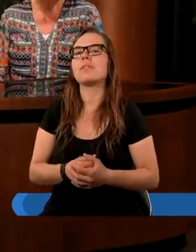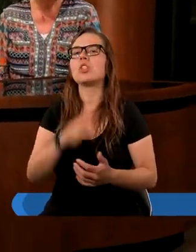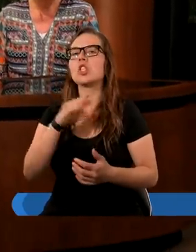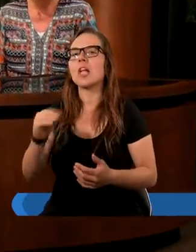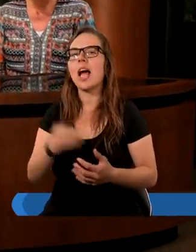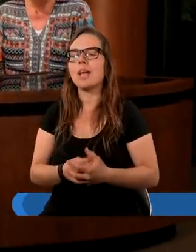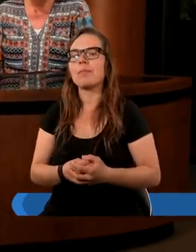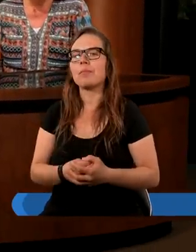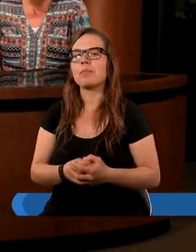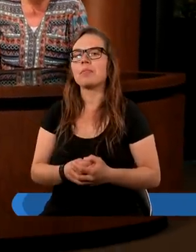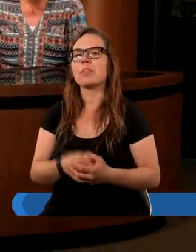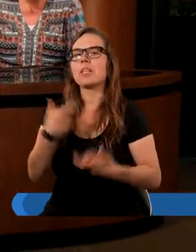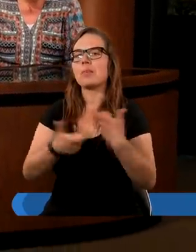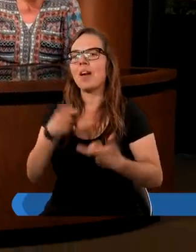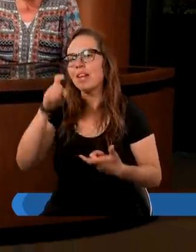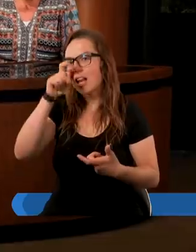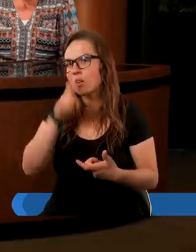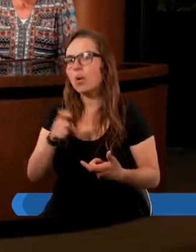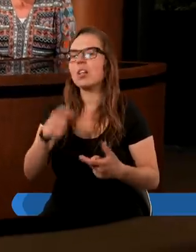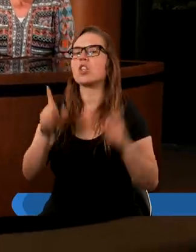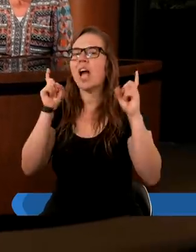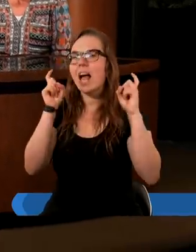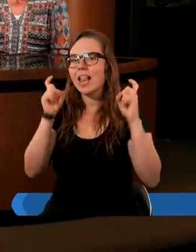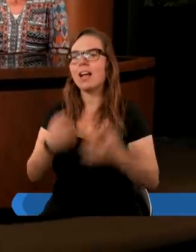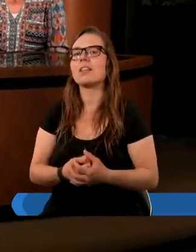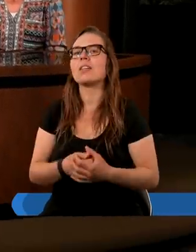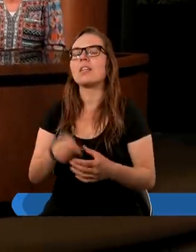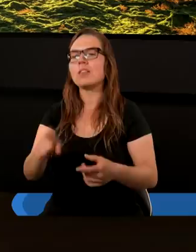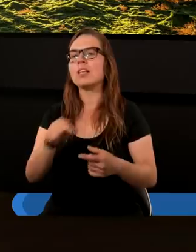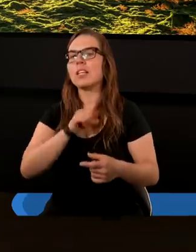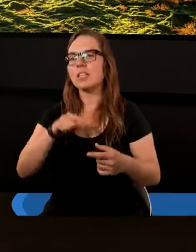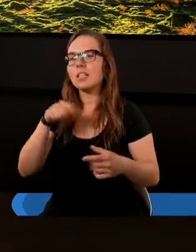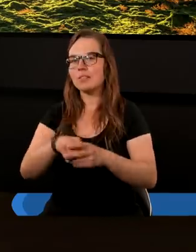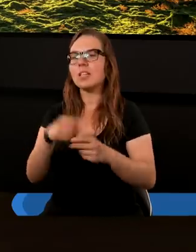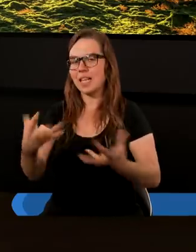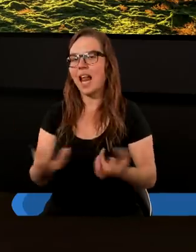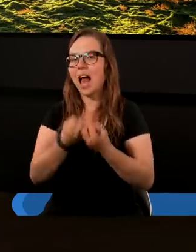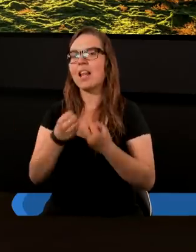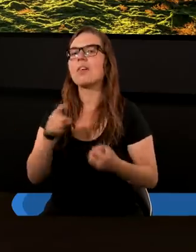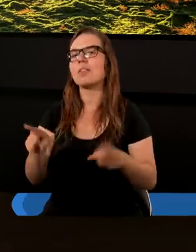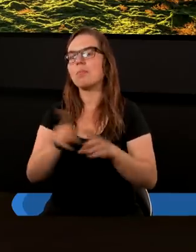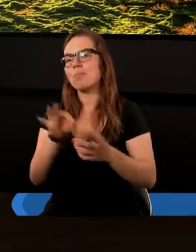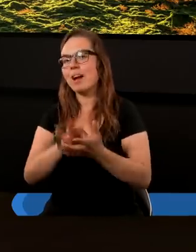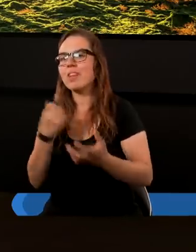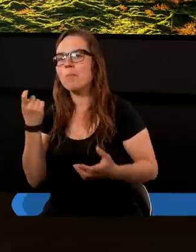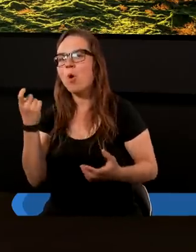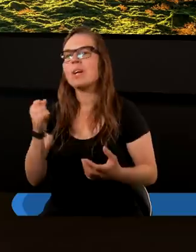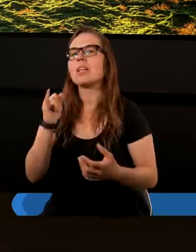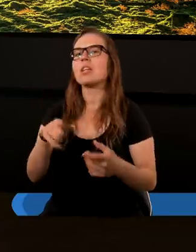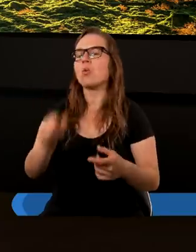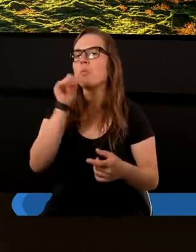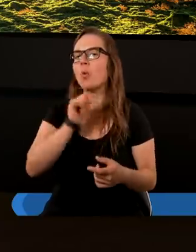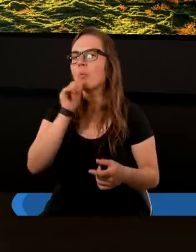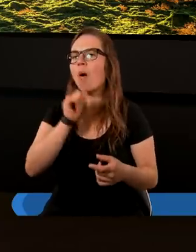że sprawca złego, szatan, tam się znalazł w pewnym momencie i